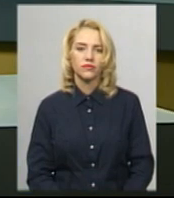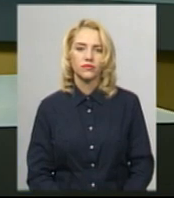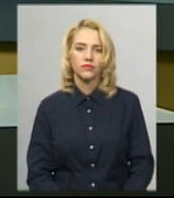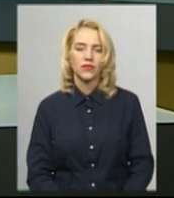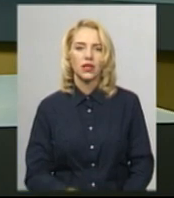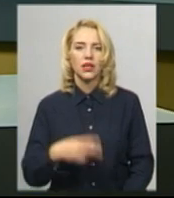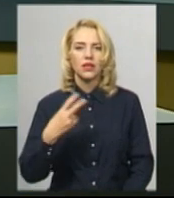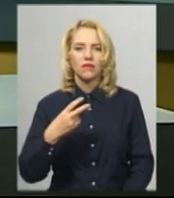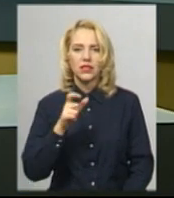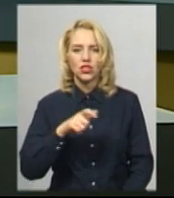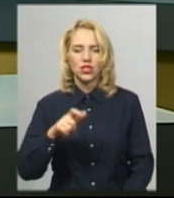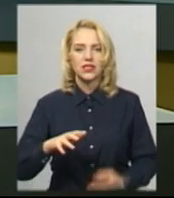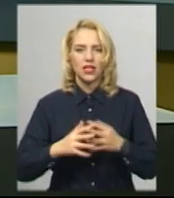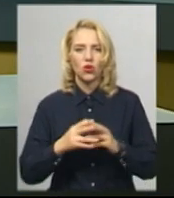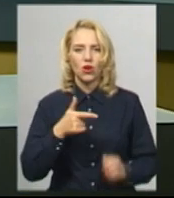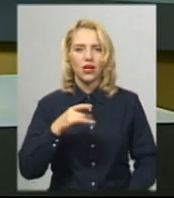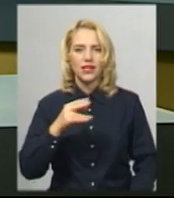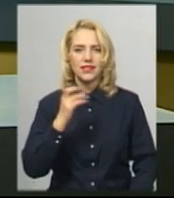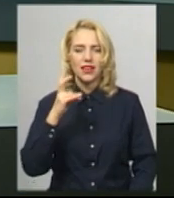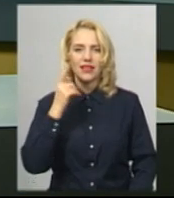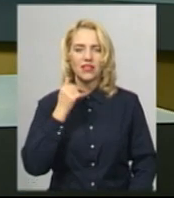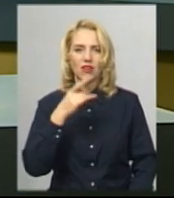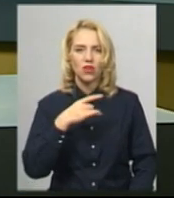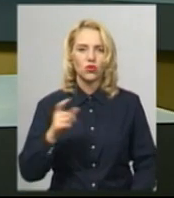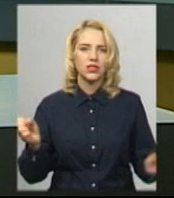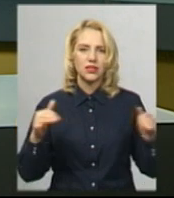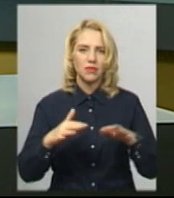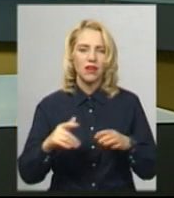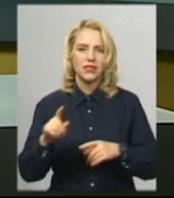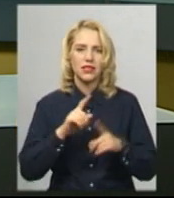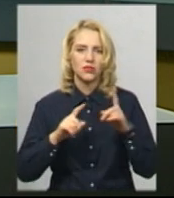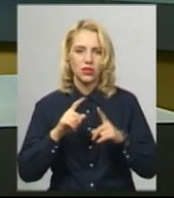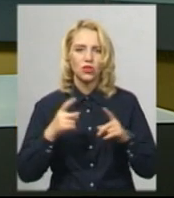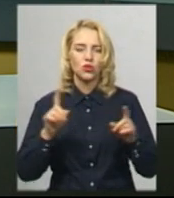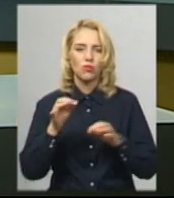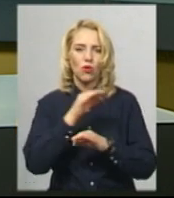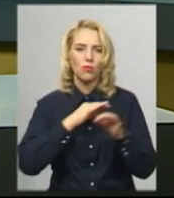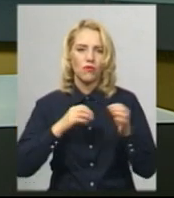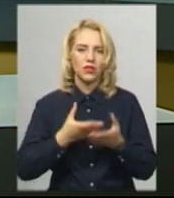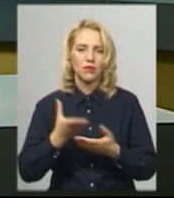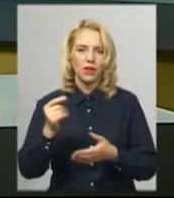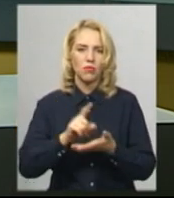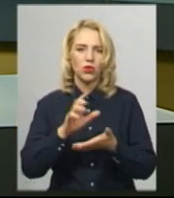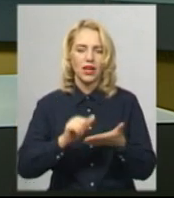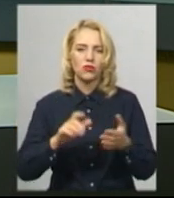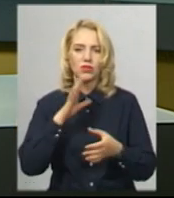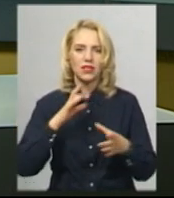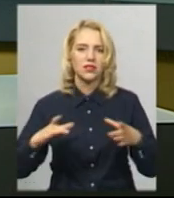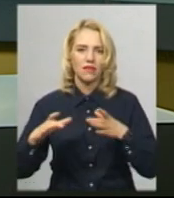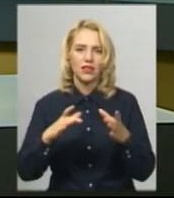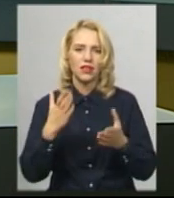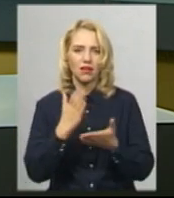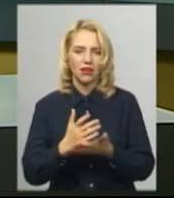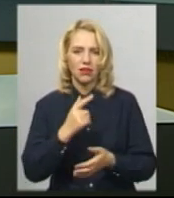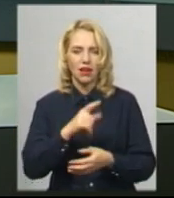20 жителів села Гриценки Красилівського району зібрались на схід села, аби обговорити сплату податків за ставки, котрі належать місцевій